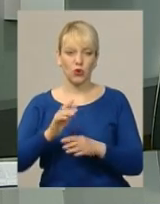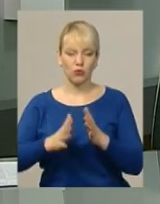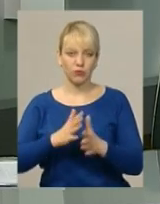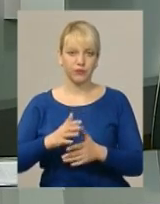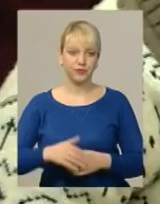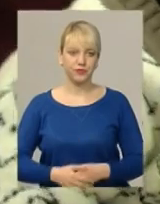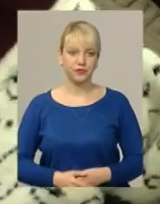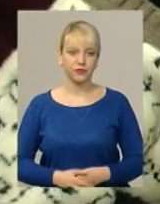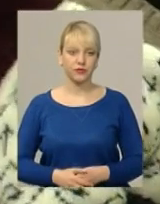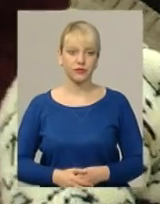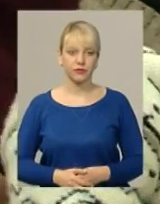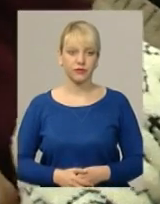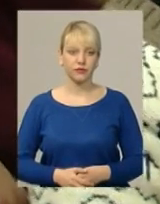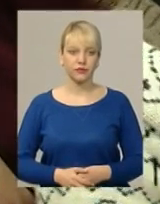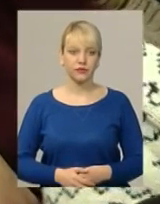продовжить.